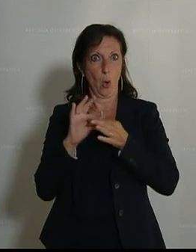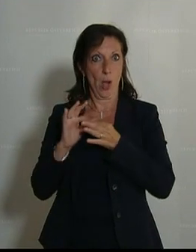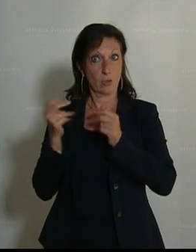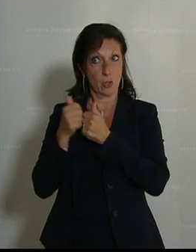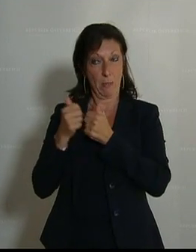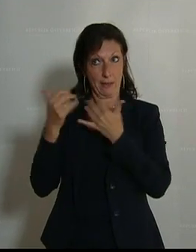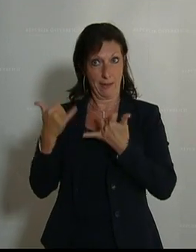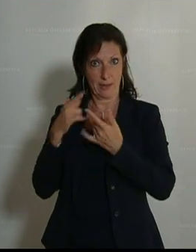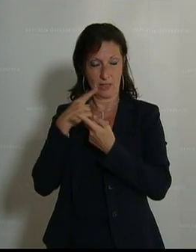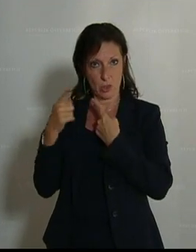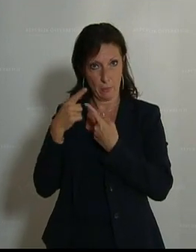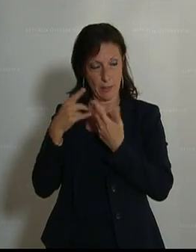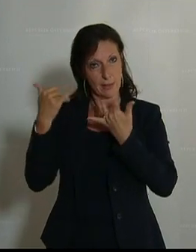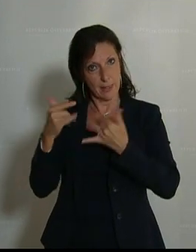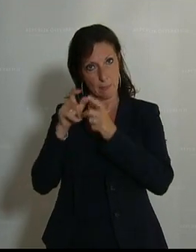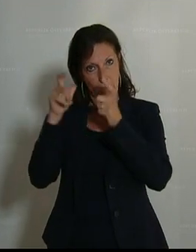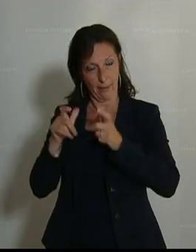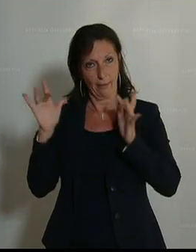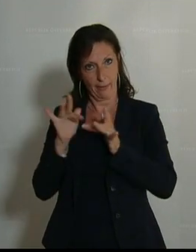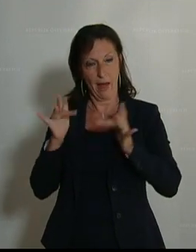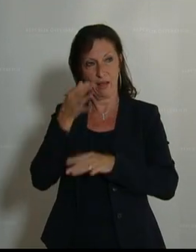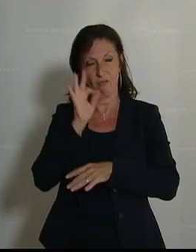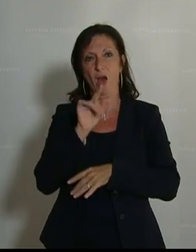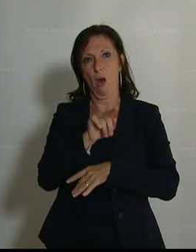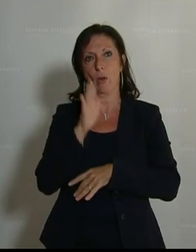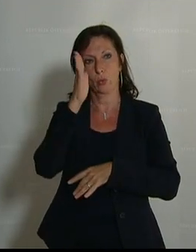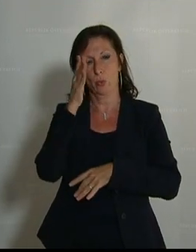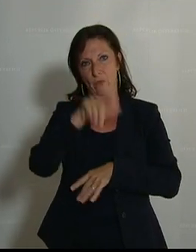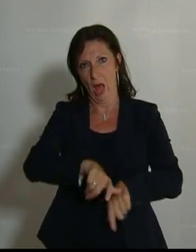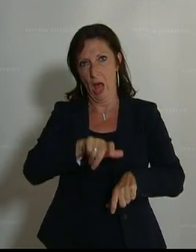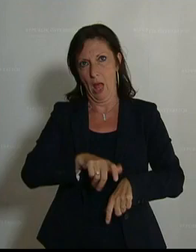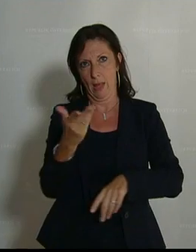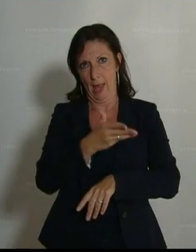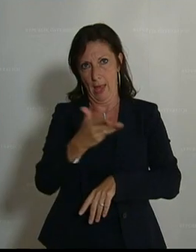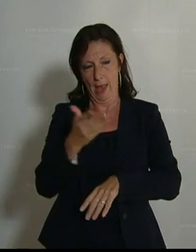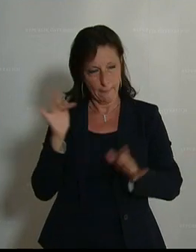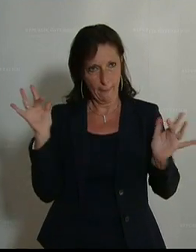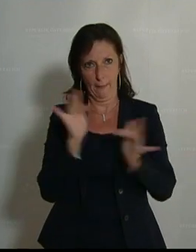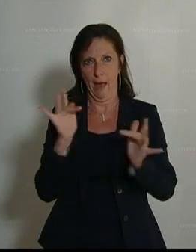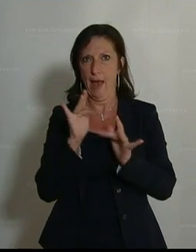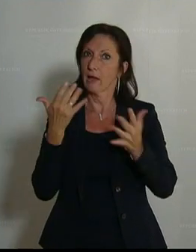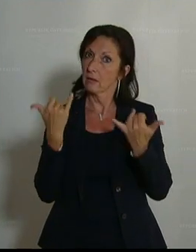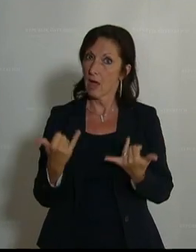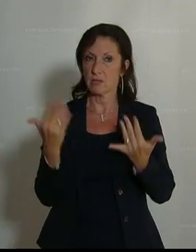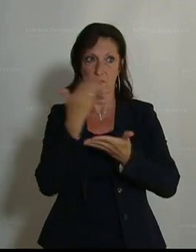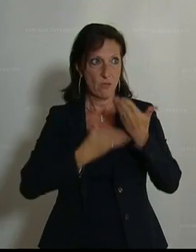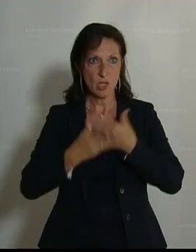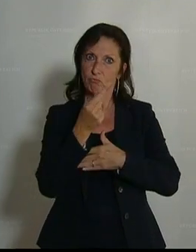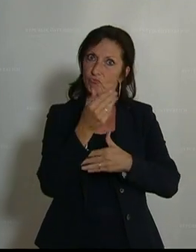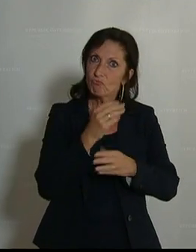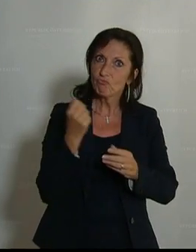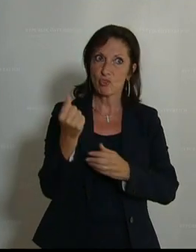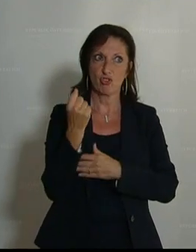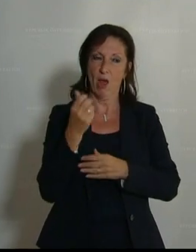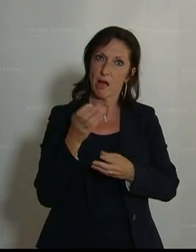Gesprächen bezüglich eines Maßnahmenpakets gegen Altersarmut von Frauen, mit dem wir die ökonomische Unabhängigkeit von Frauen stärken und Frauen damit vor